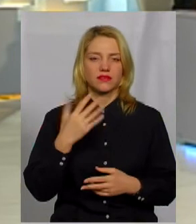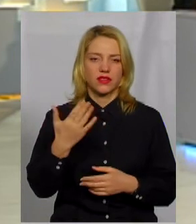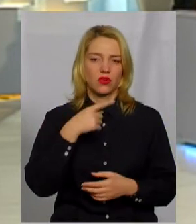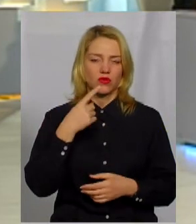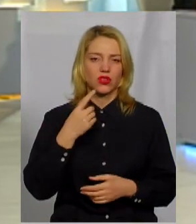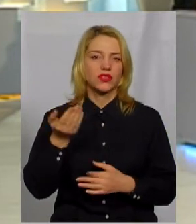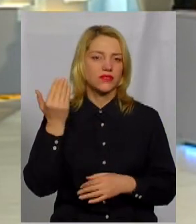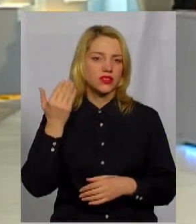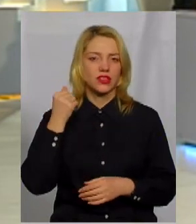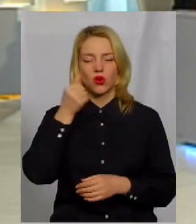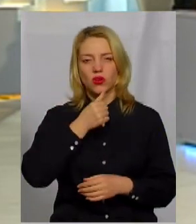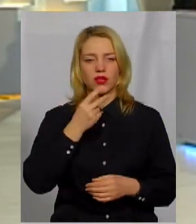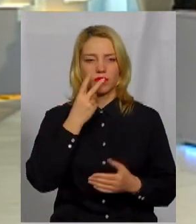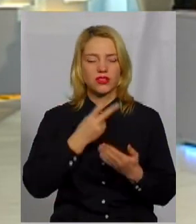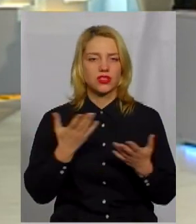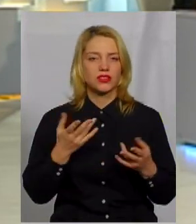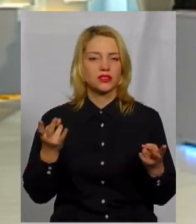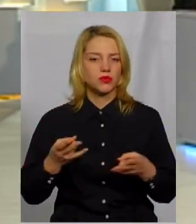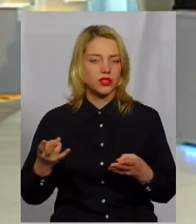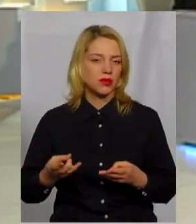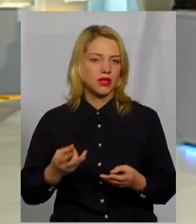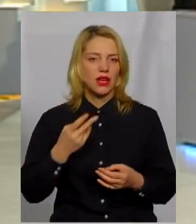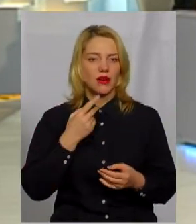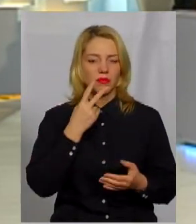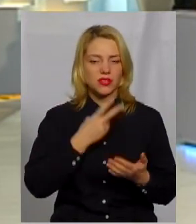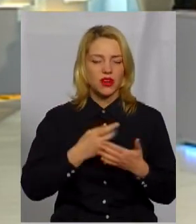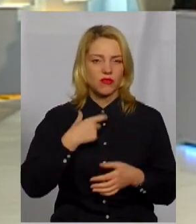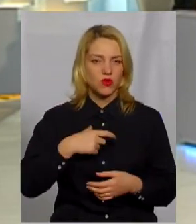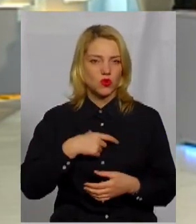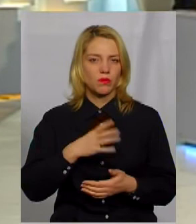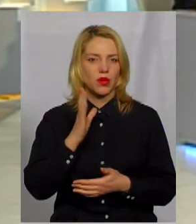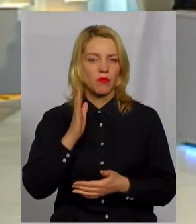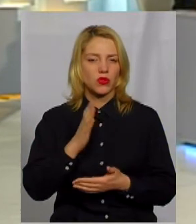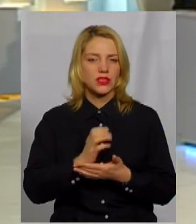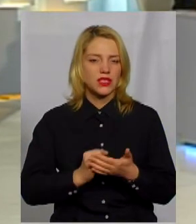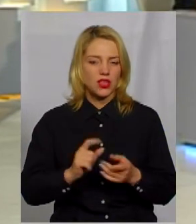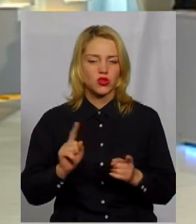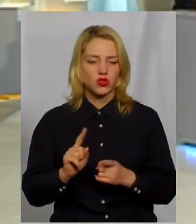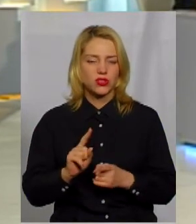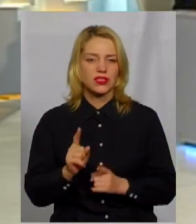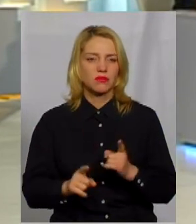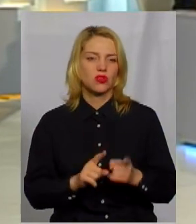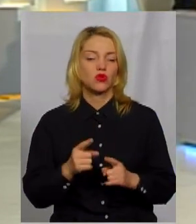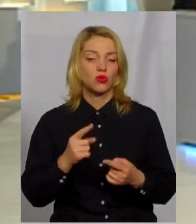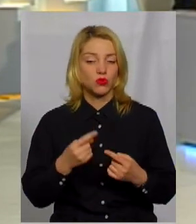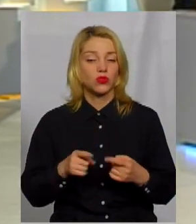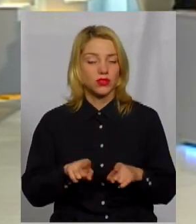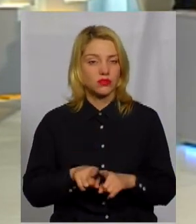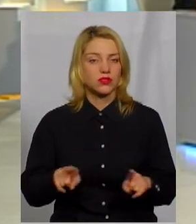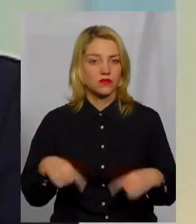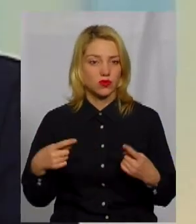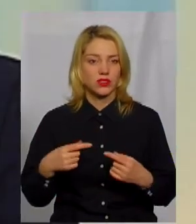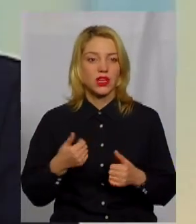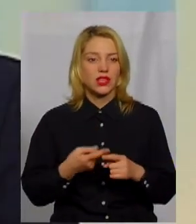і вони вбачають якісь потреби, вони вбачають у собі потенціал щось змінювати, і тому вони створюються. І це дуже добре.